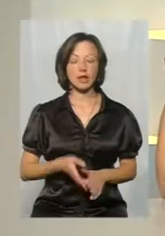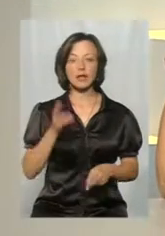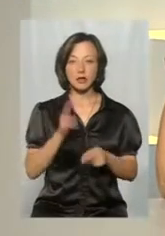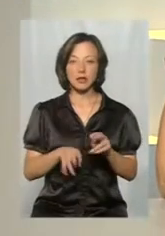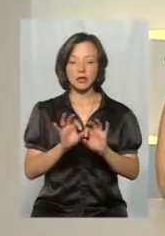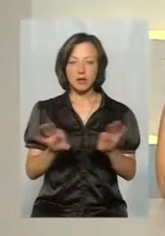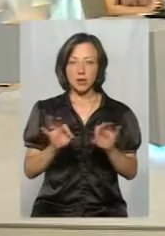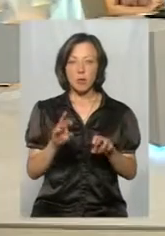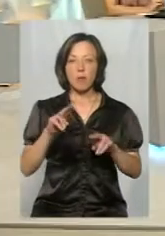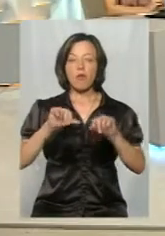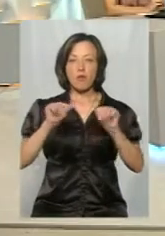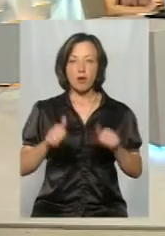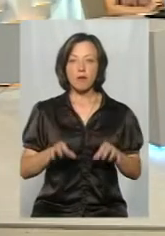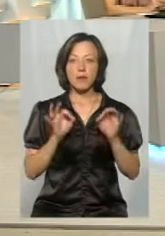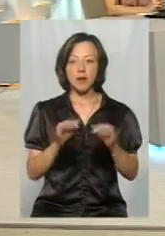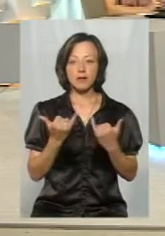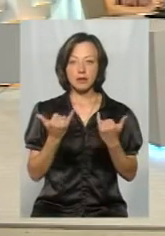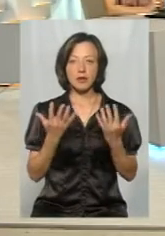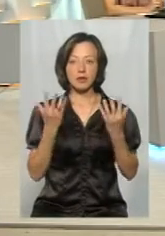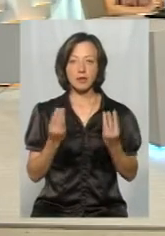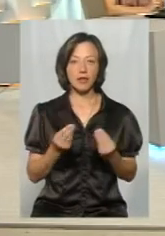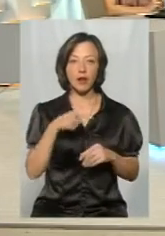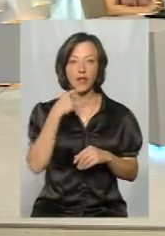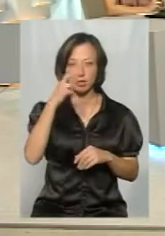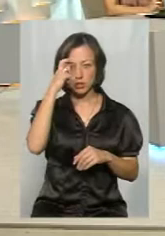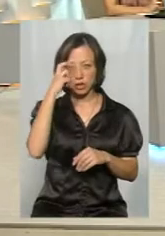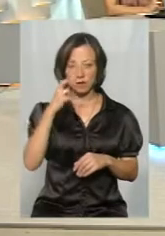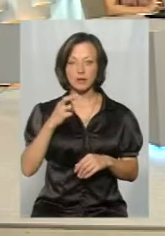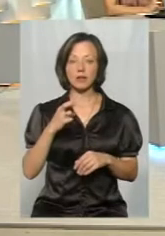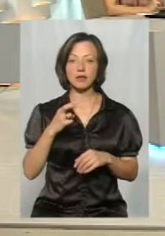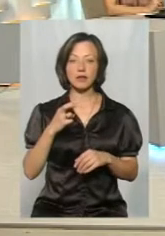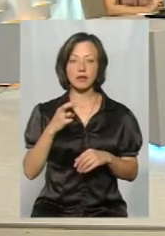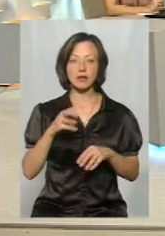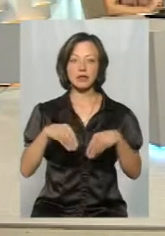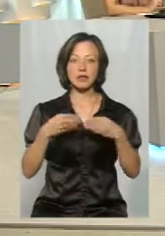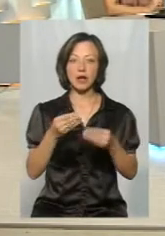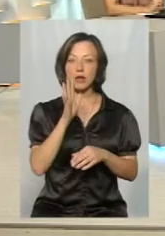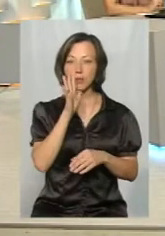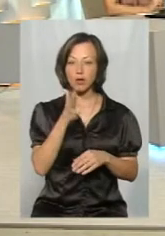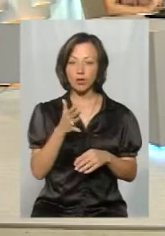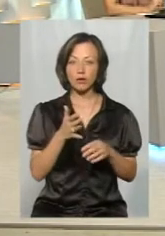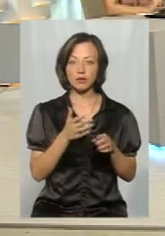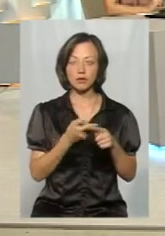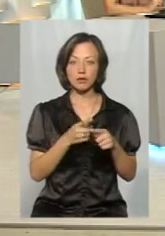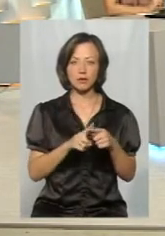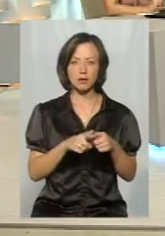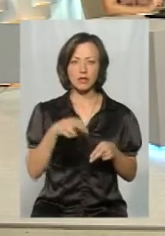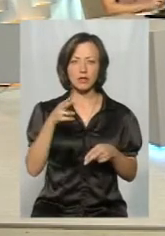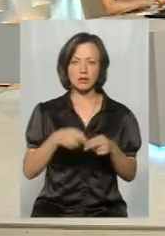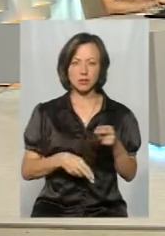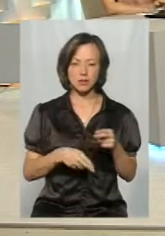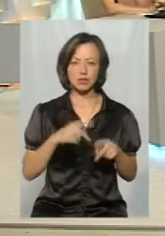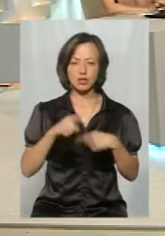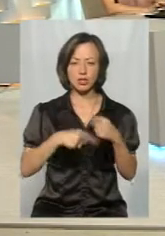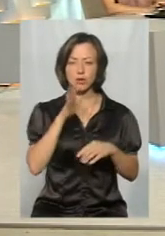Коментую. По формі правильно, на даний момент не, але він говорить, що держава в законодала 5 років для того, що нема. А в кінці, на завершенній